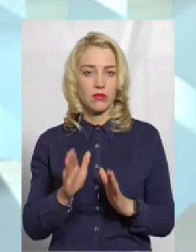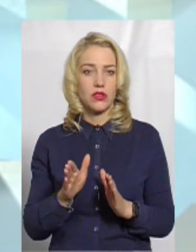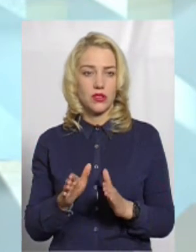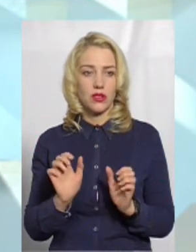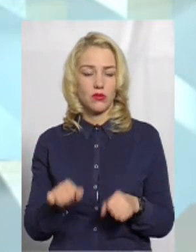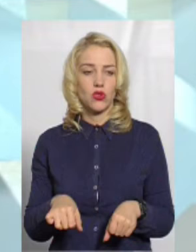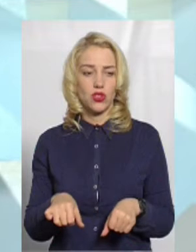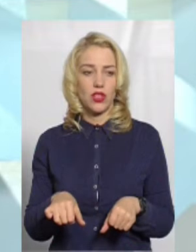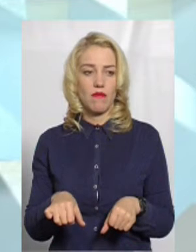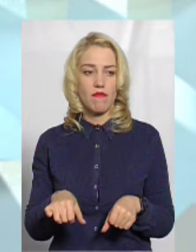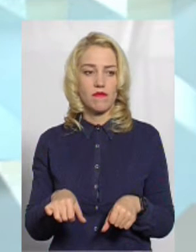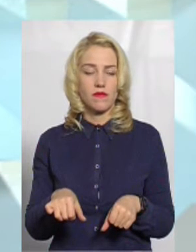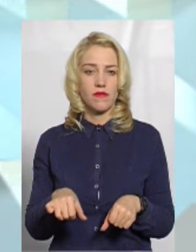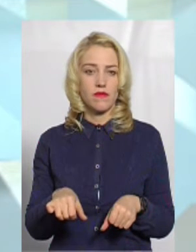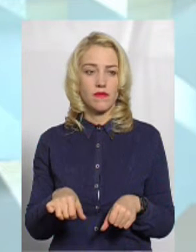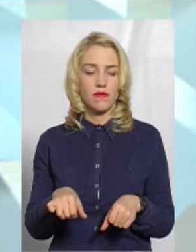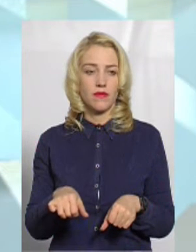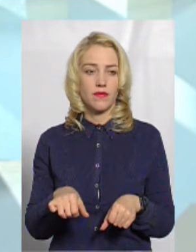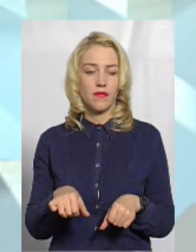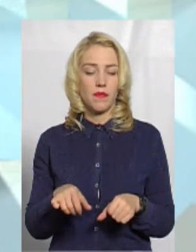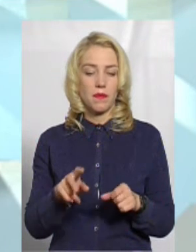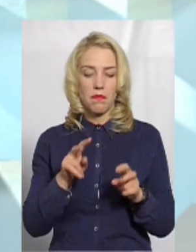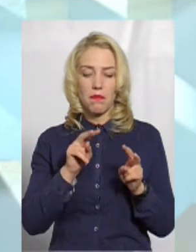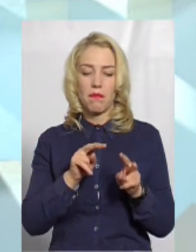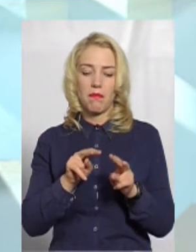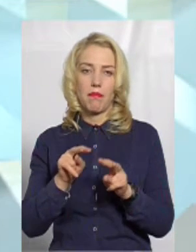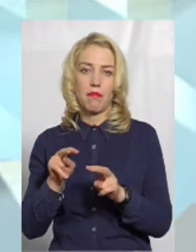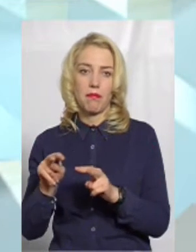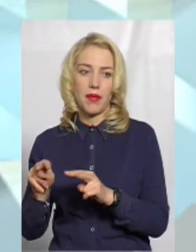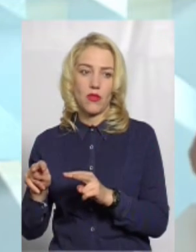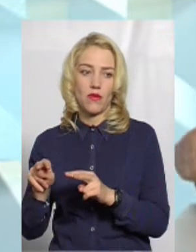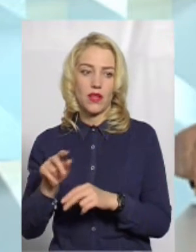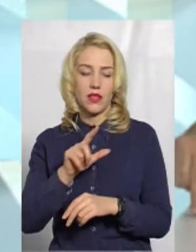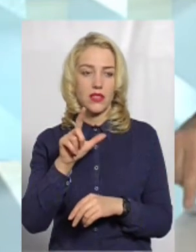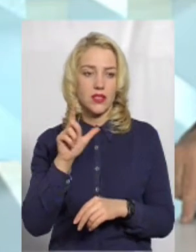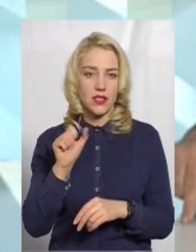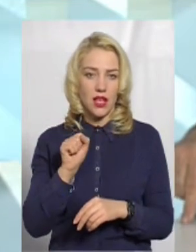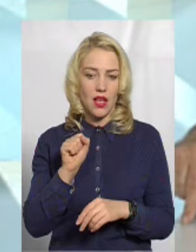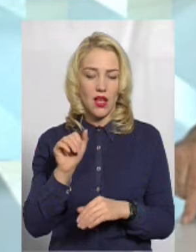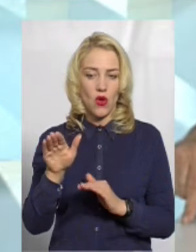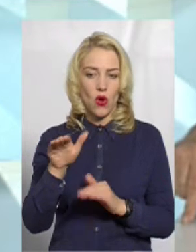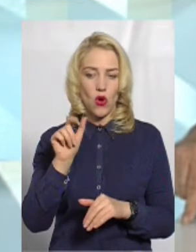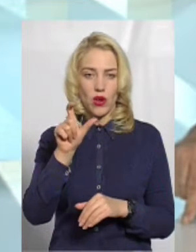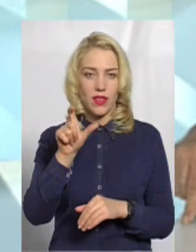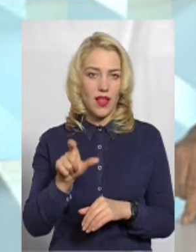можна пильнувати за орендарем.